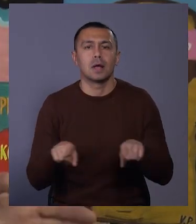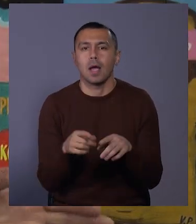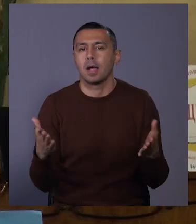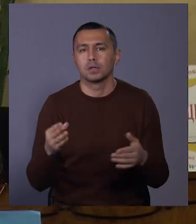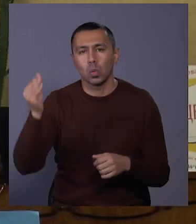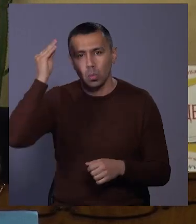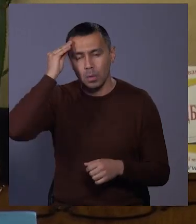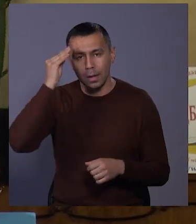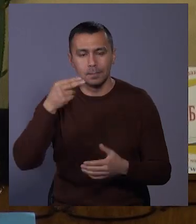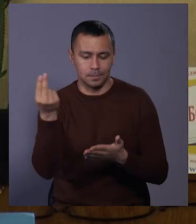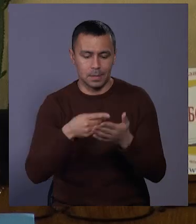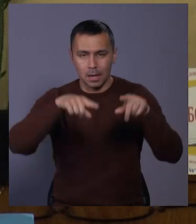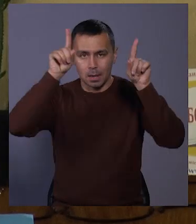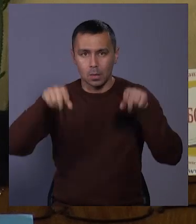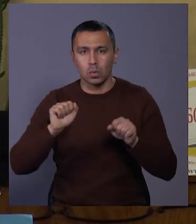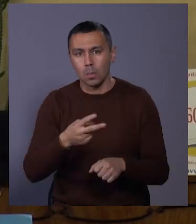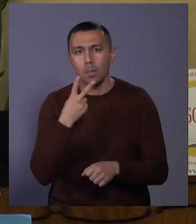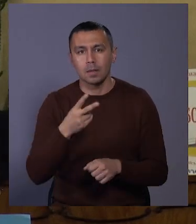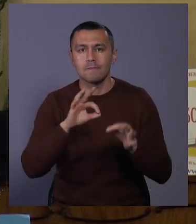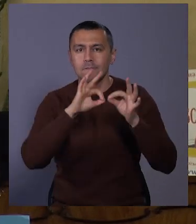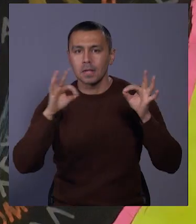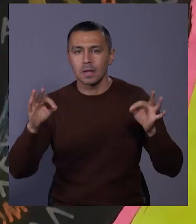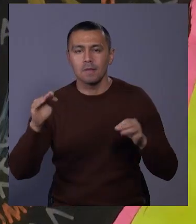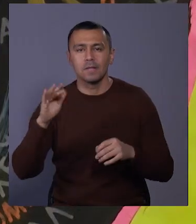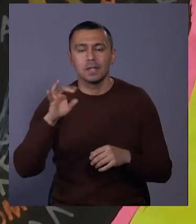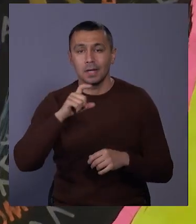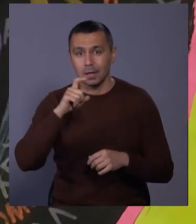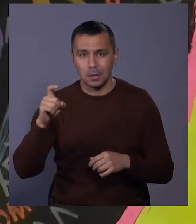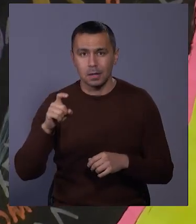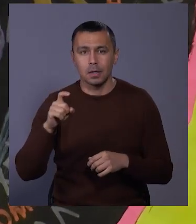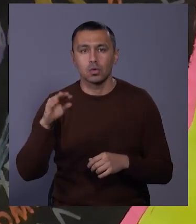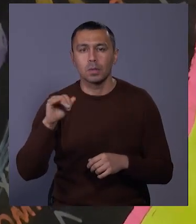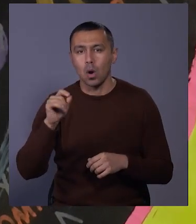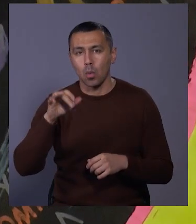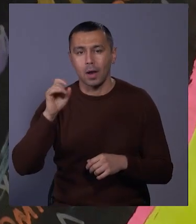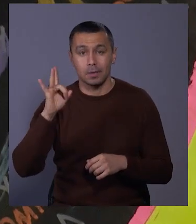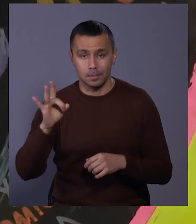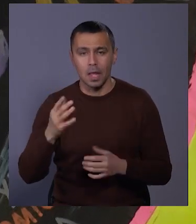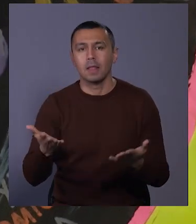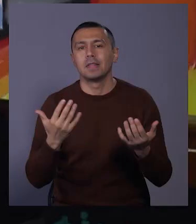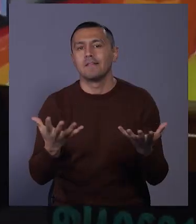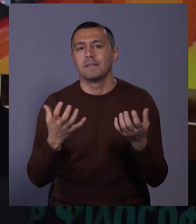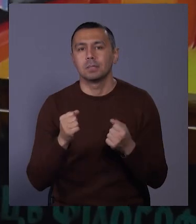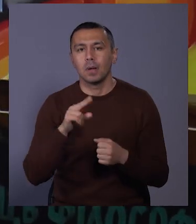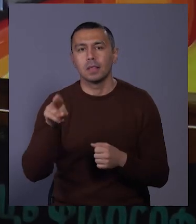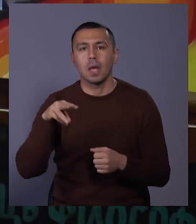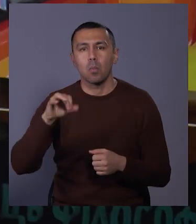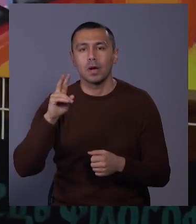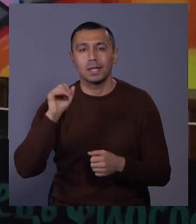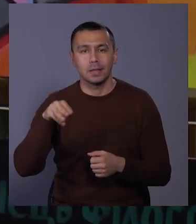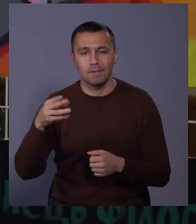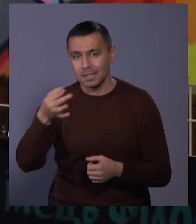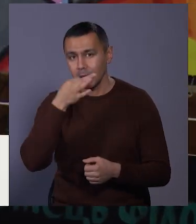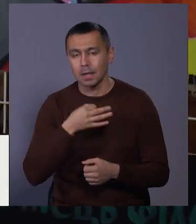якась думка. На картинах можна побачити вислови Фрідріха Гегеля та Артура Шопенгауера. Давайте візьмемо Демокрита, який